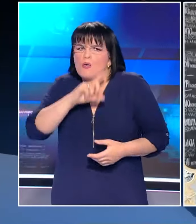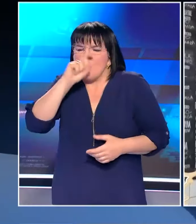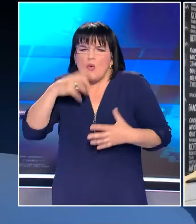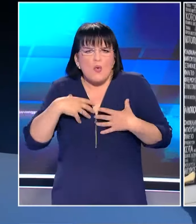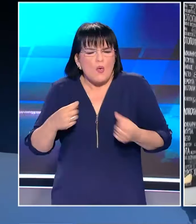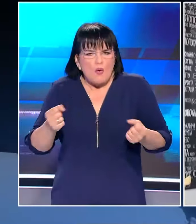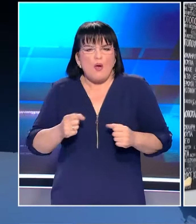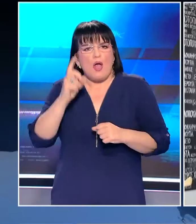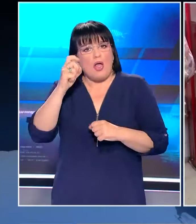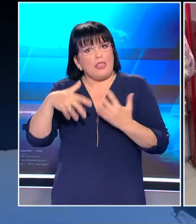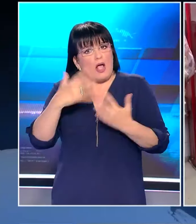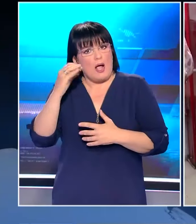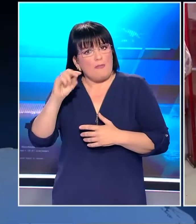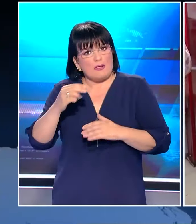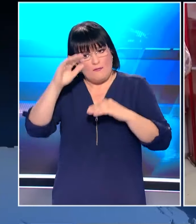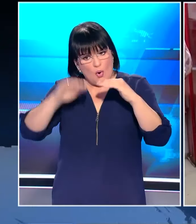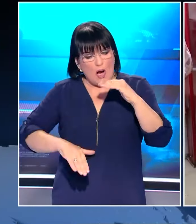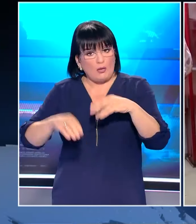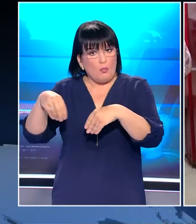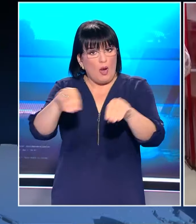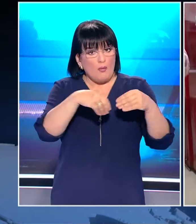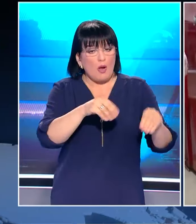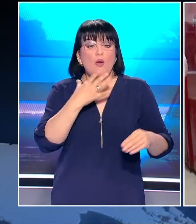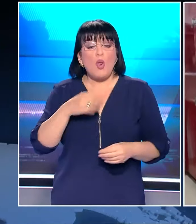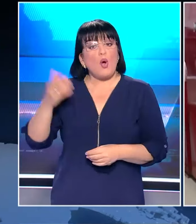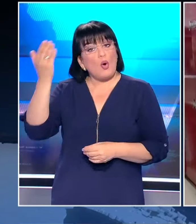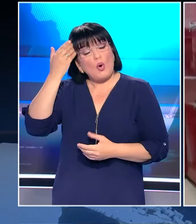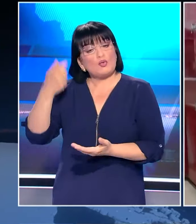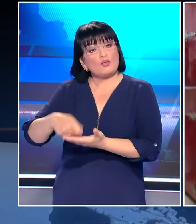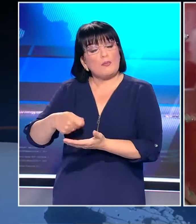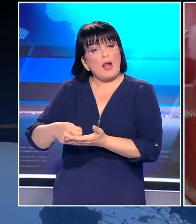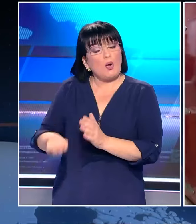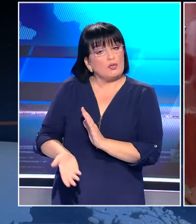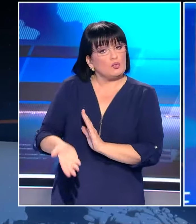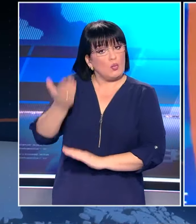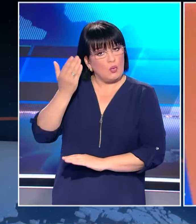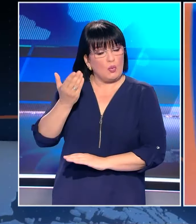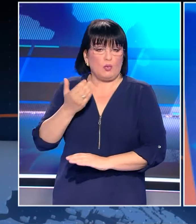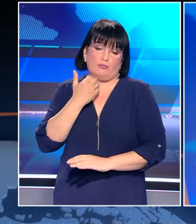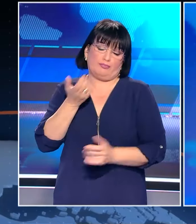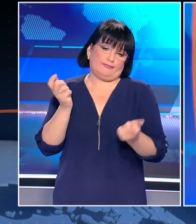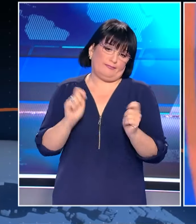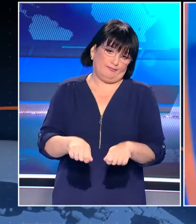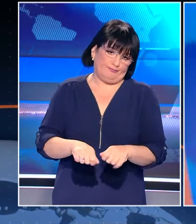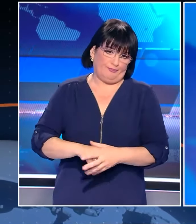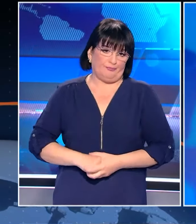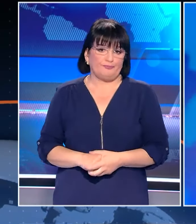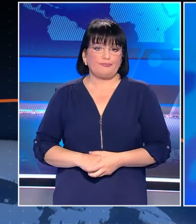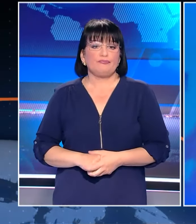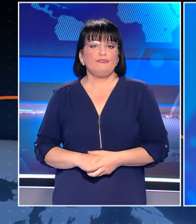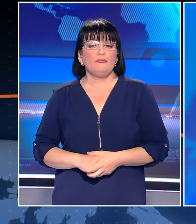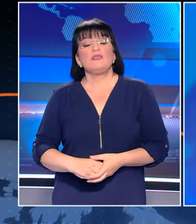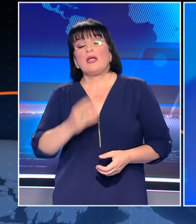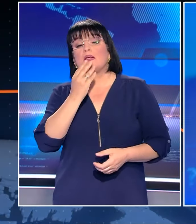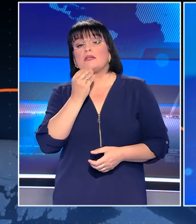καταναλωτές κάτω από 15 ευρώ το κιλό λόγω του αυξημένου κόστους παραγωγής. Την ώρα που